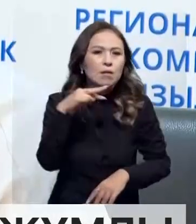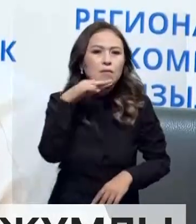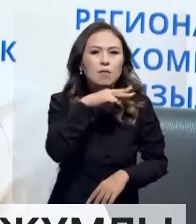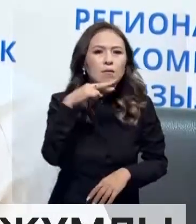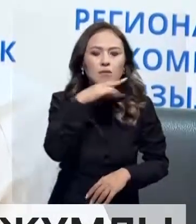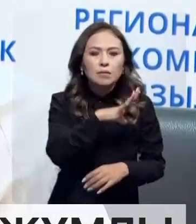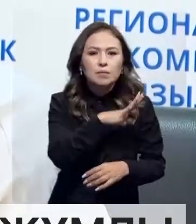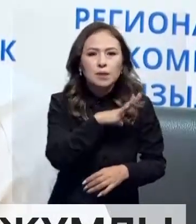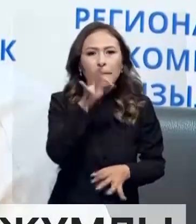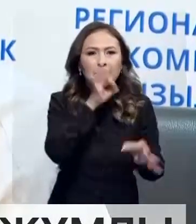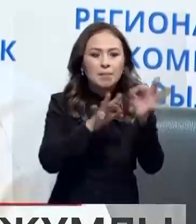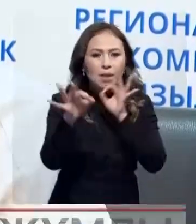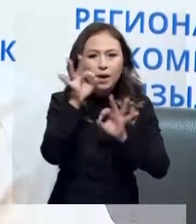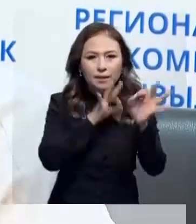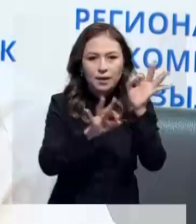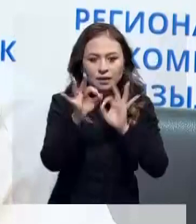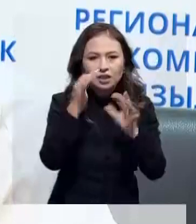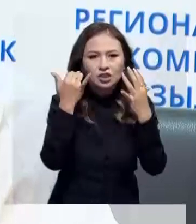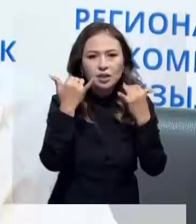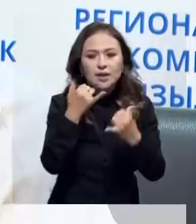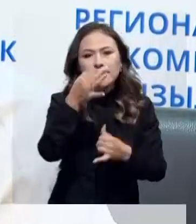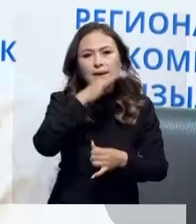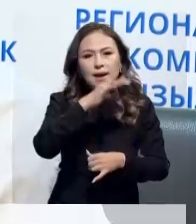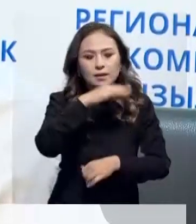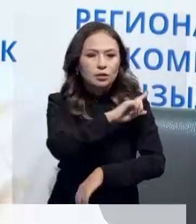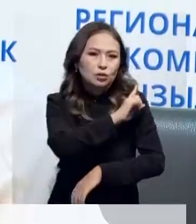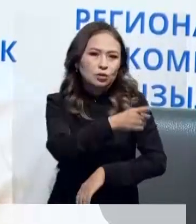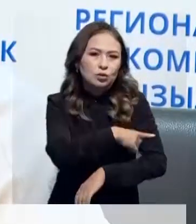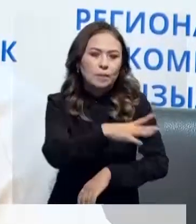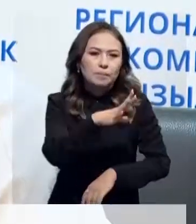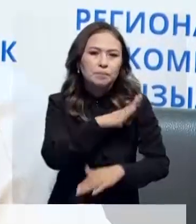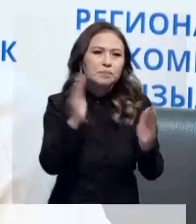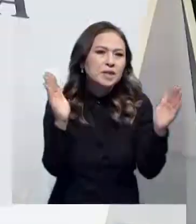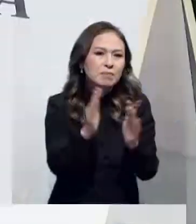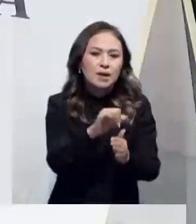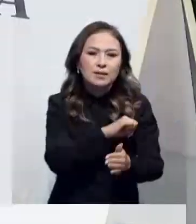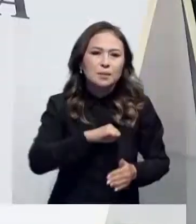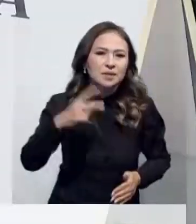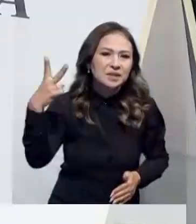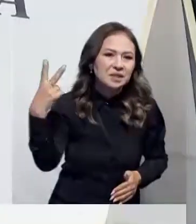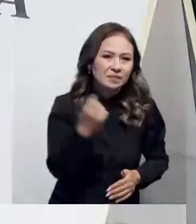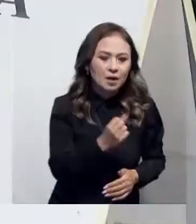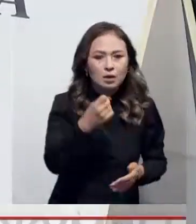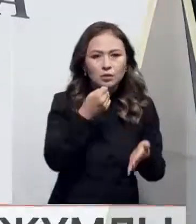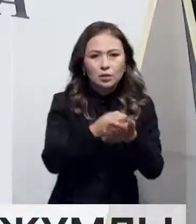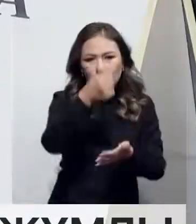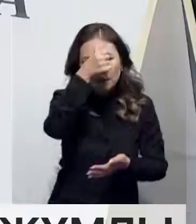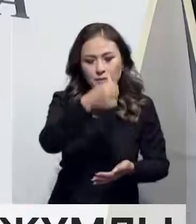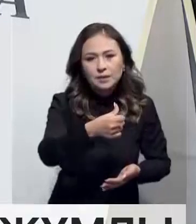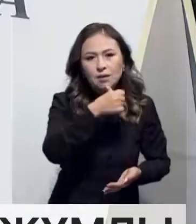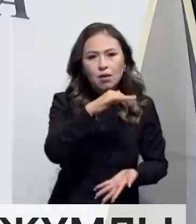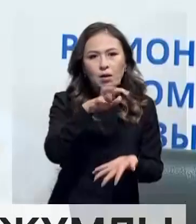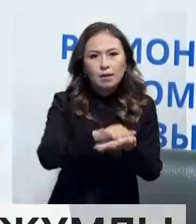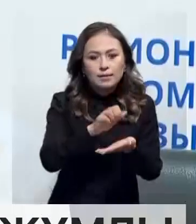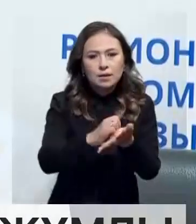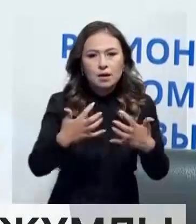ақарецетті препараттардың дәрлерінің күші минималды екі жетіге, максималды бірайға ғана жетеді. Малмен